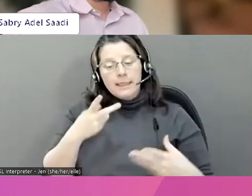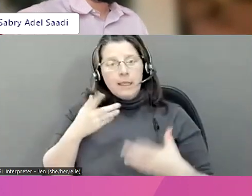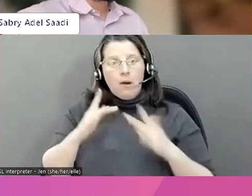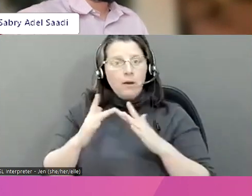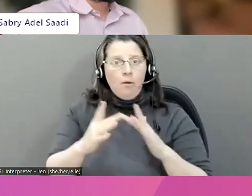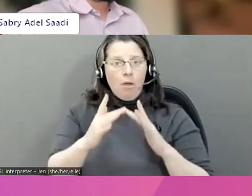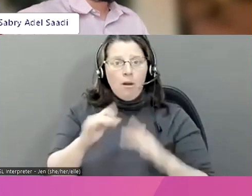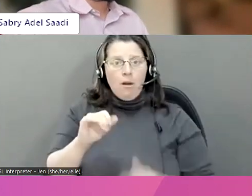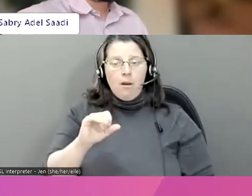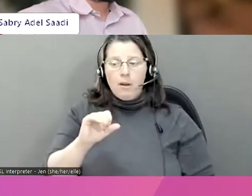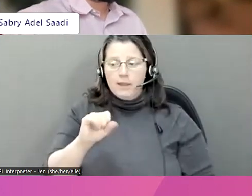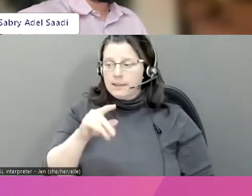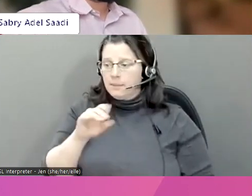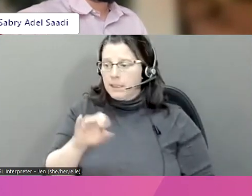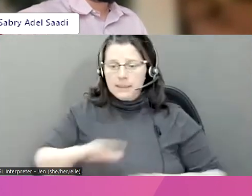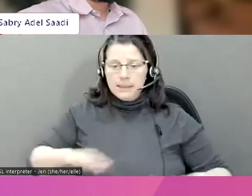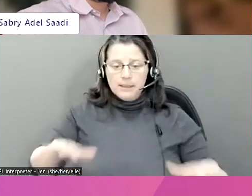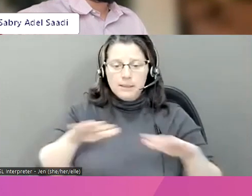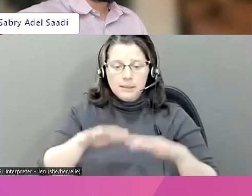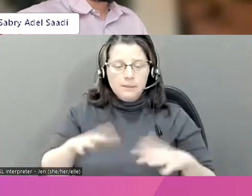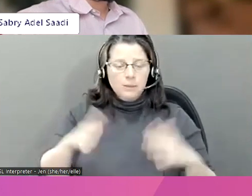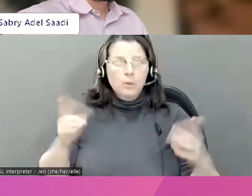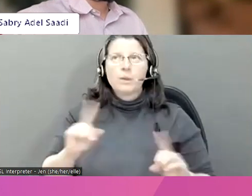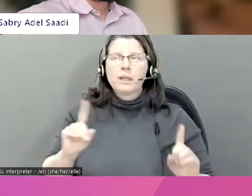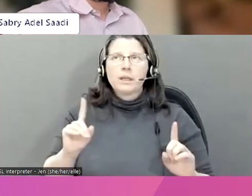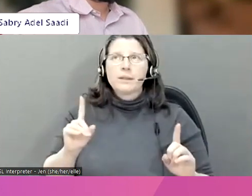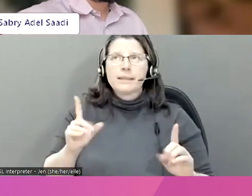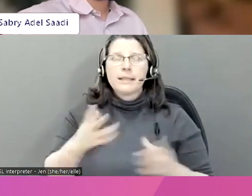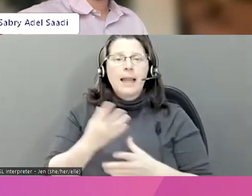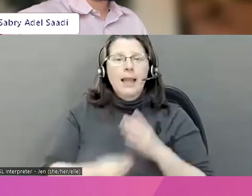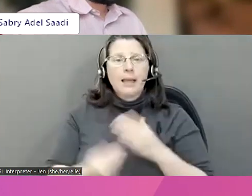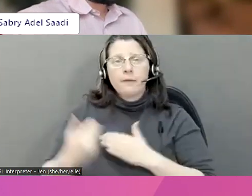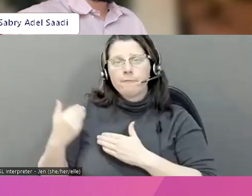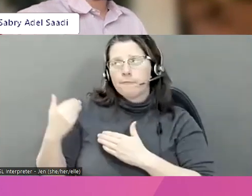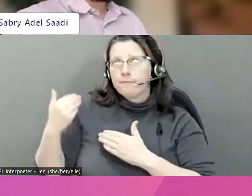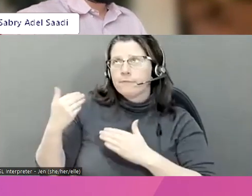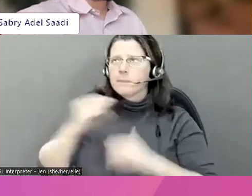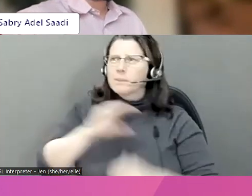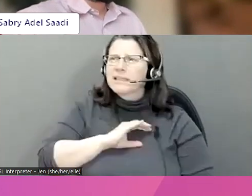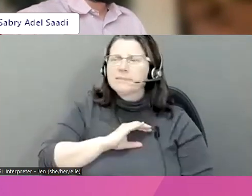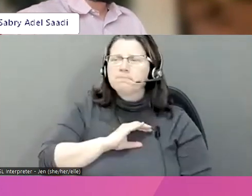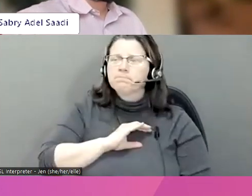genres d'espaces, lorsqu'il y a un manque d